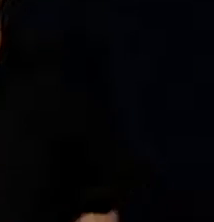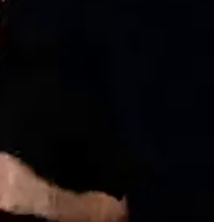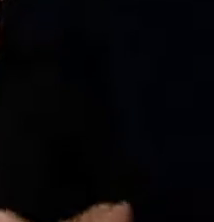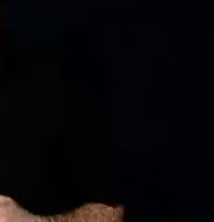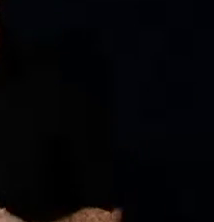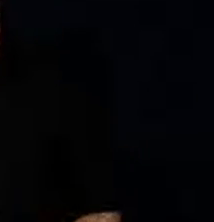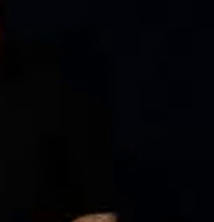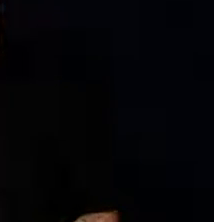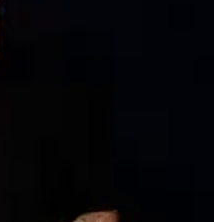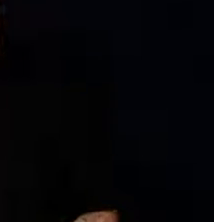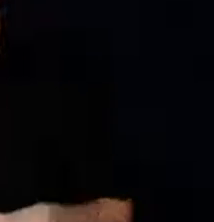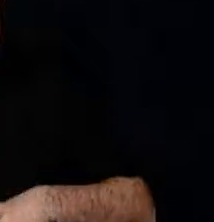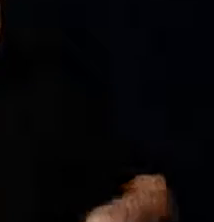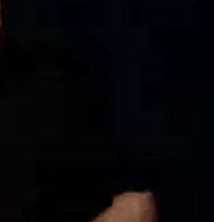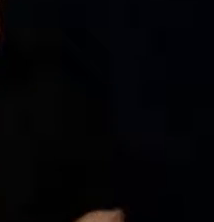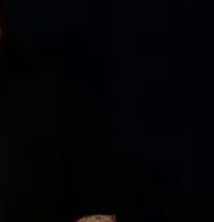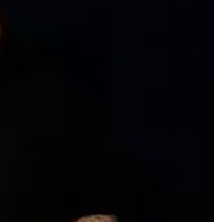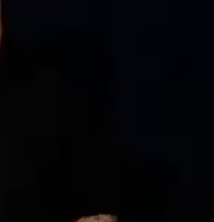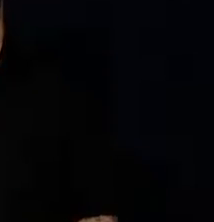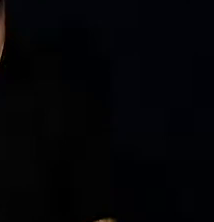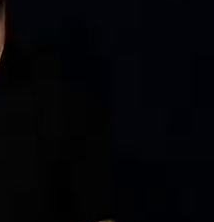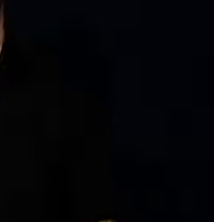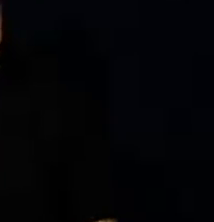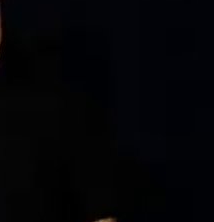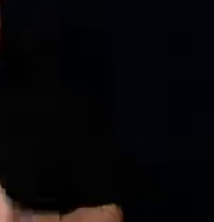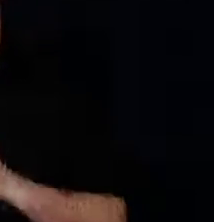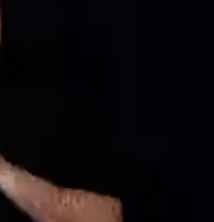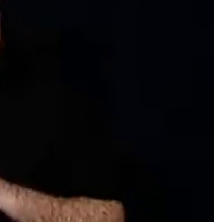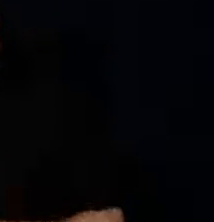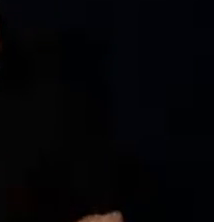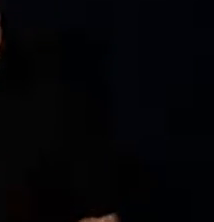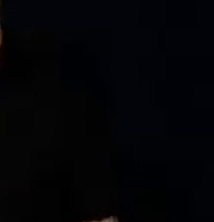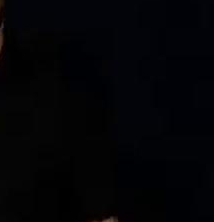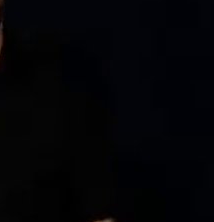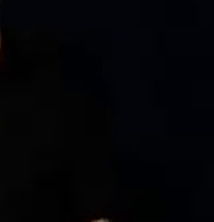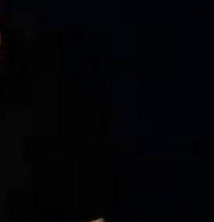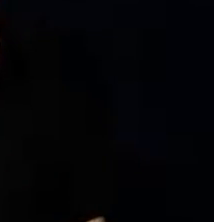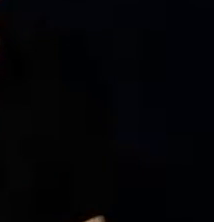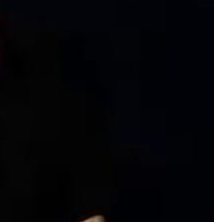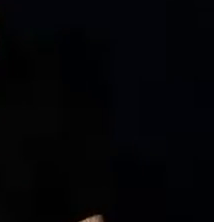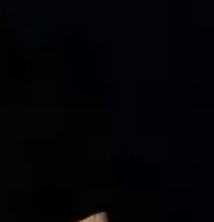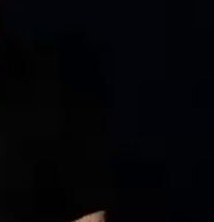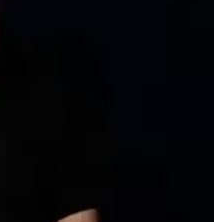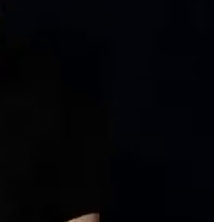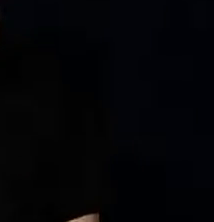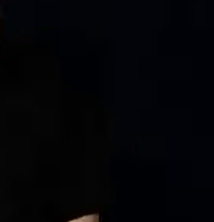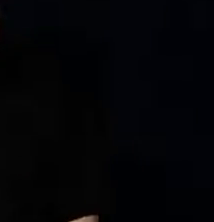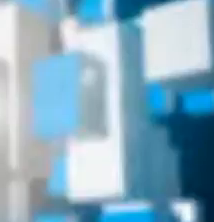Sağlıklı, güzel, engelsiz günler diliyorum. Haftaya görüşmek üzere,